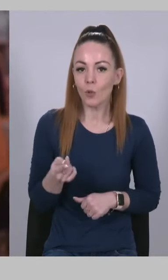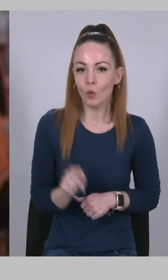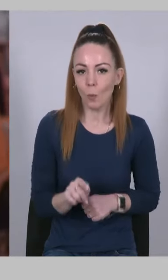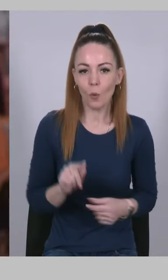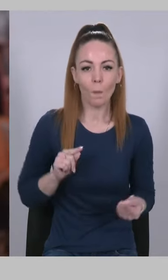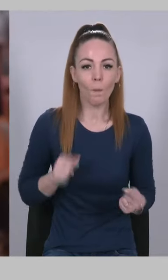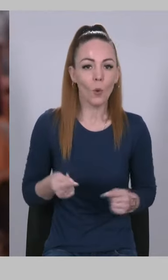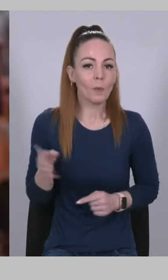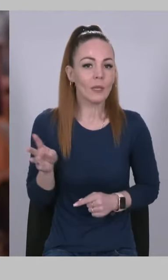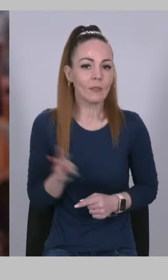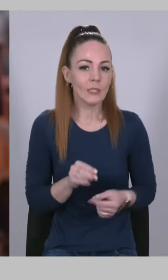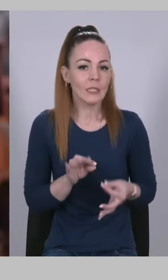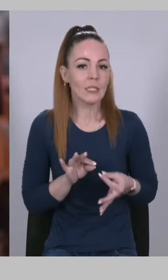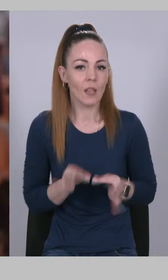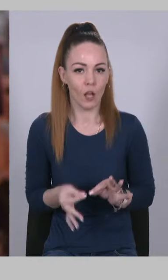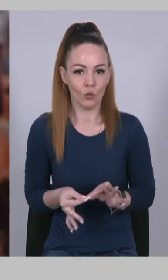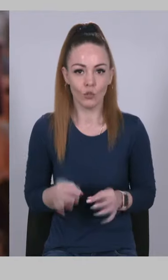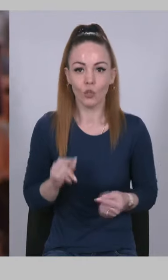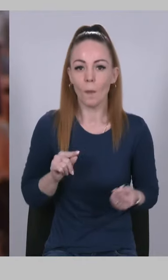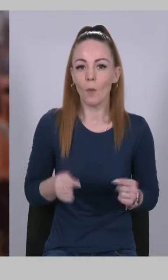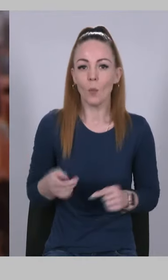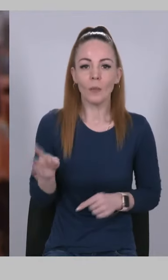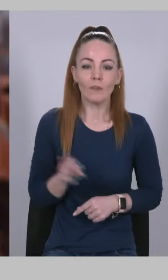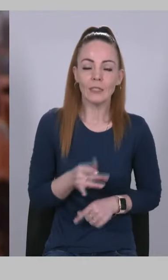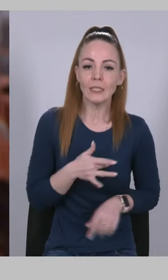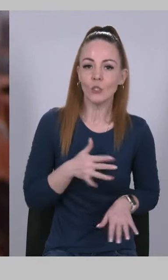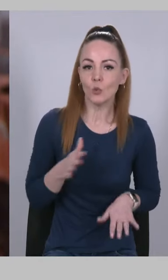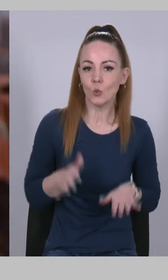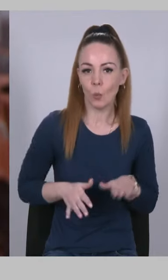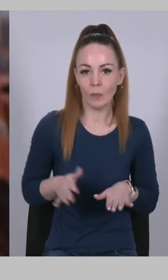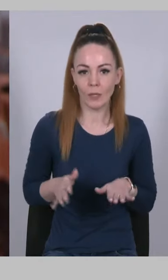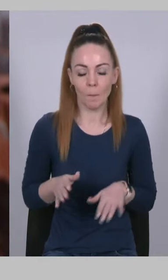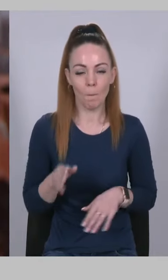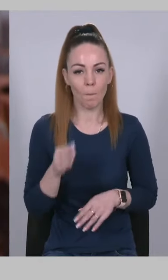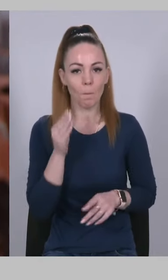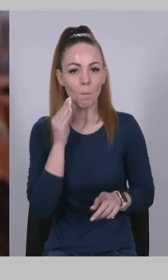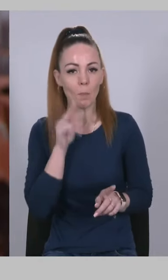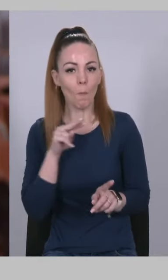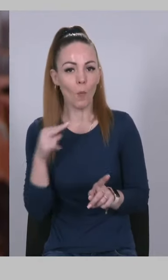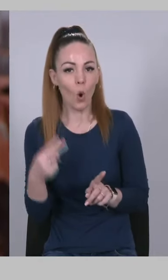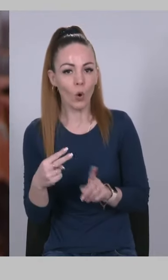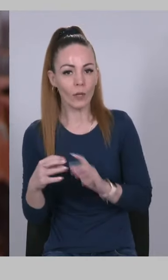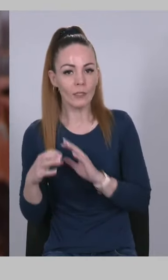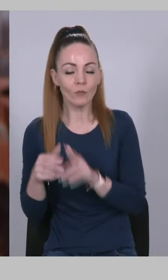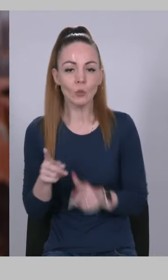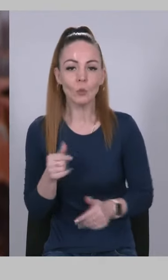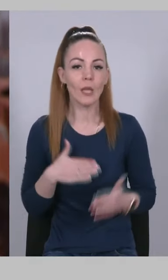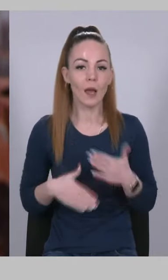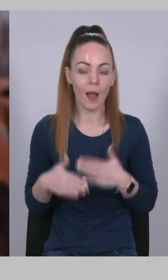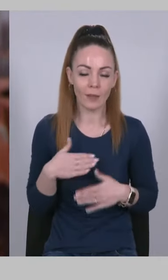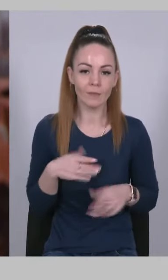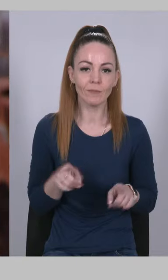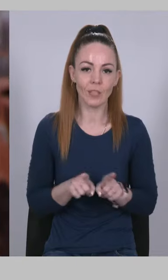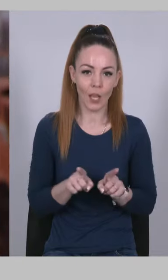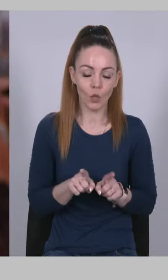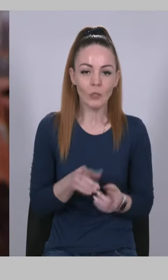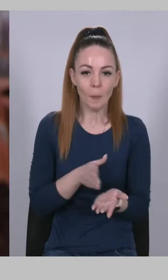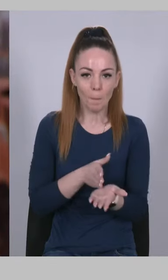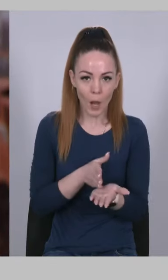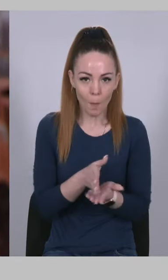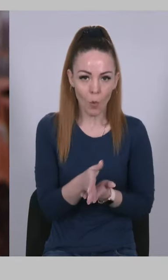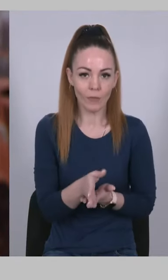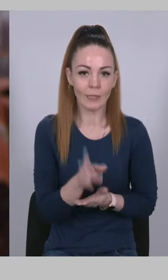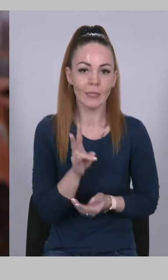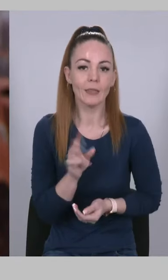всі складнощі, попри всі сумніми погляди світу Заради все одно спрямовані